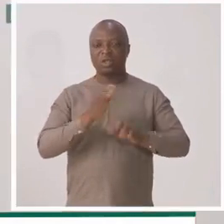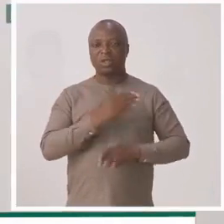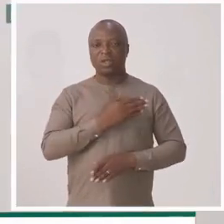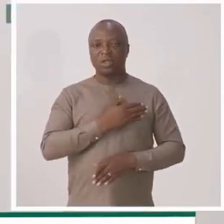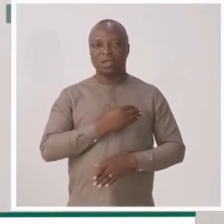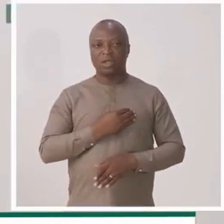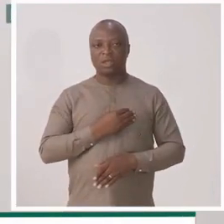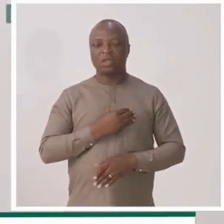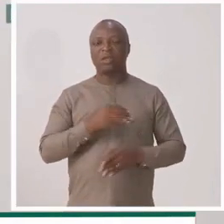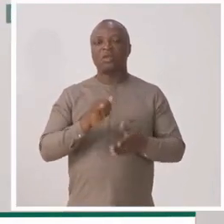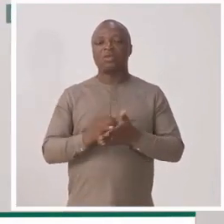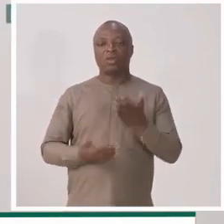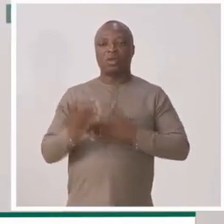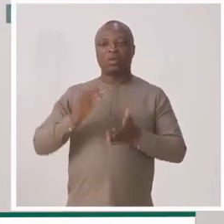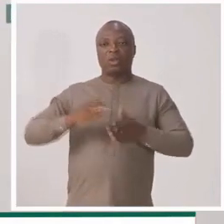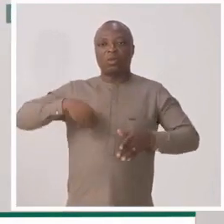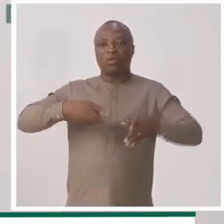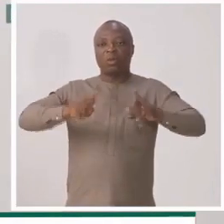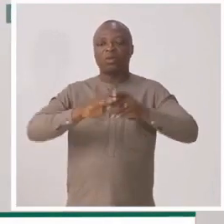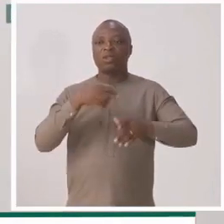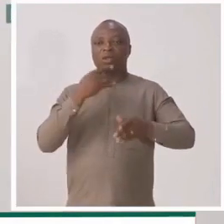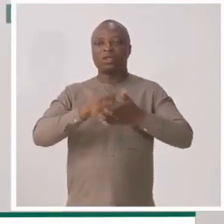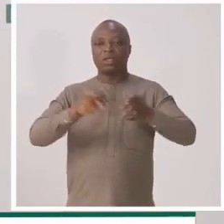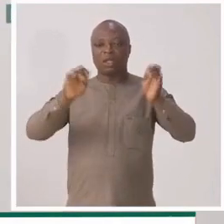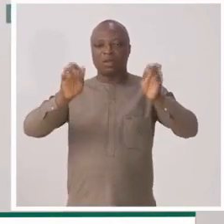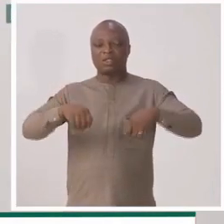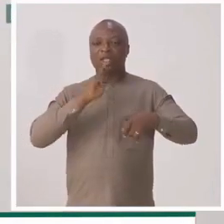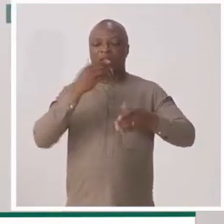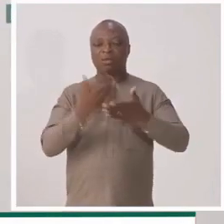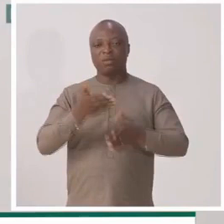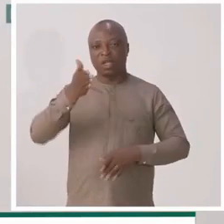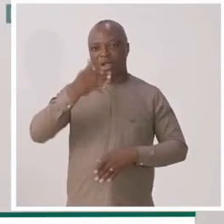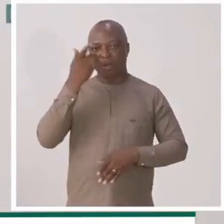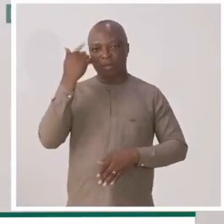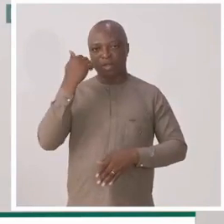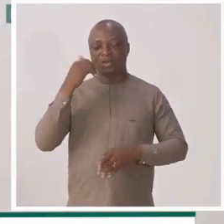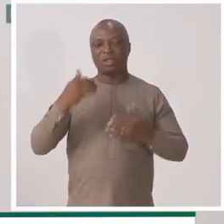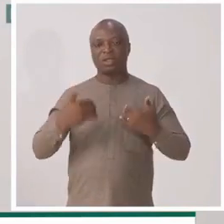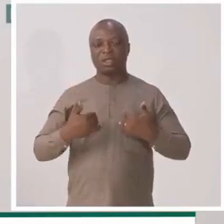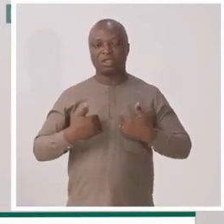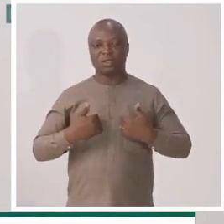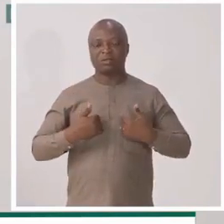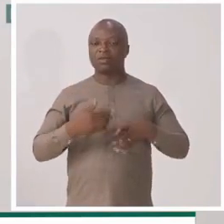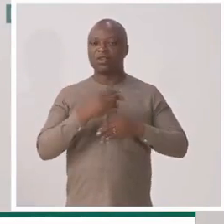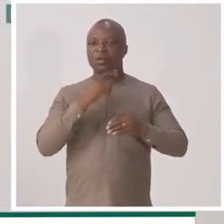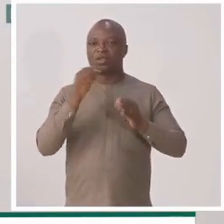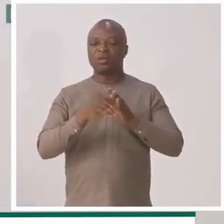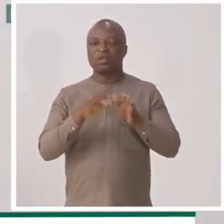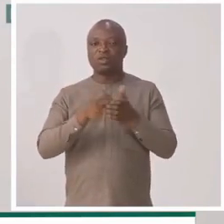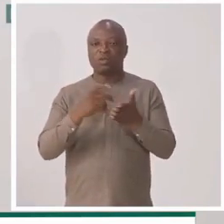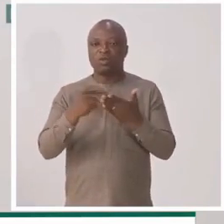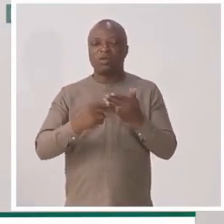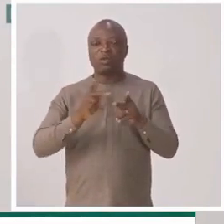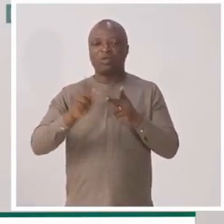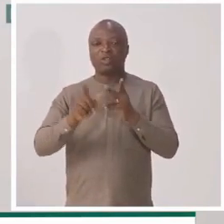ce recul nous permet de dire que cette capacité est bien là, parce qu'il s'agit non pas de pronostics et de